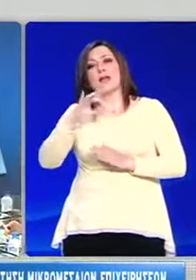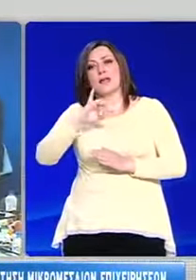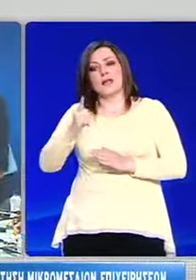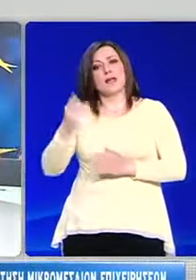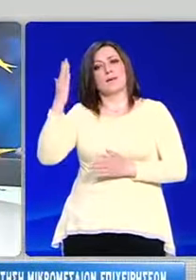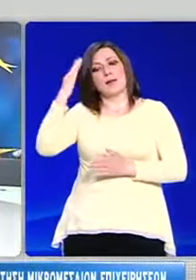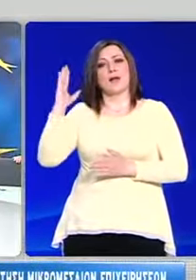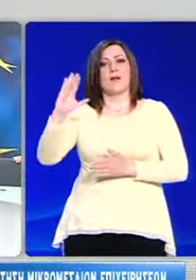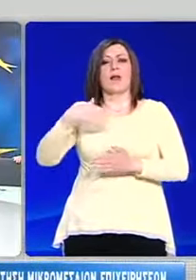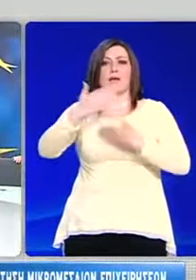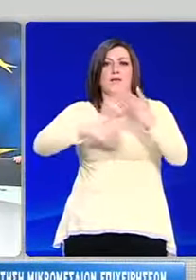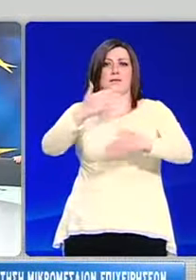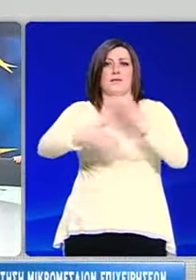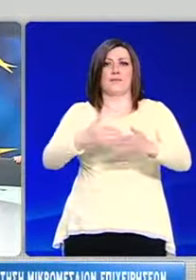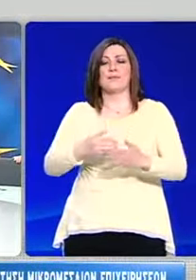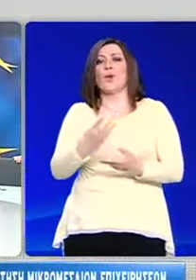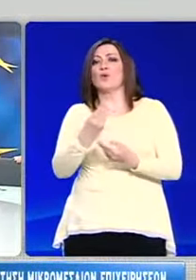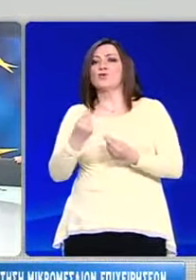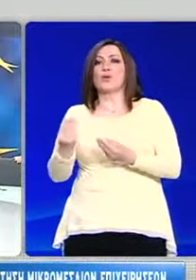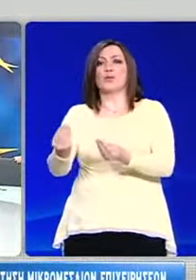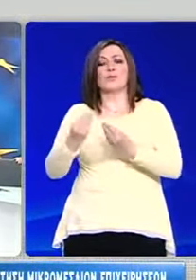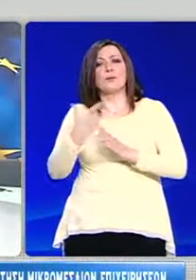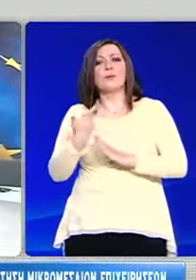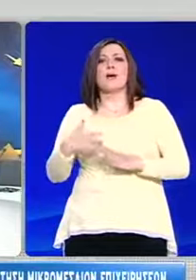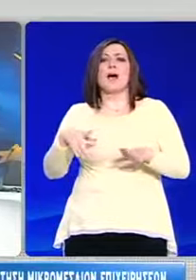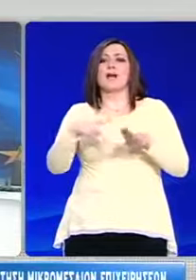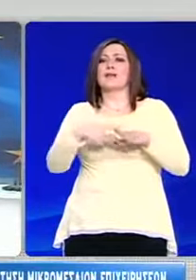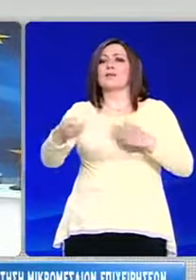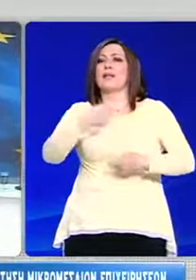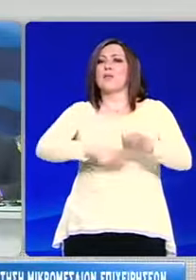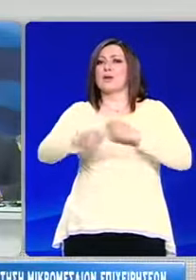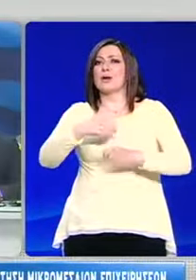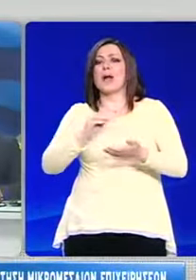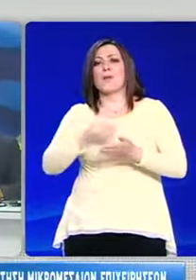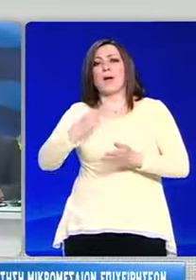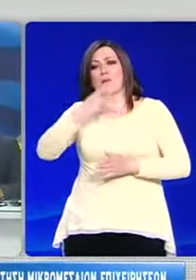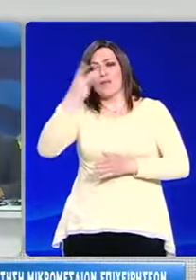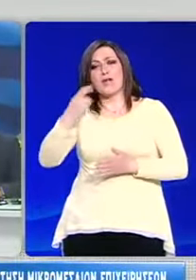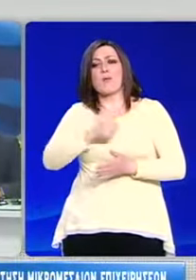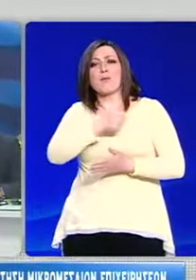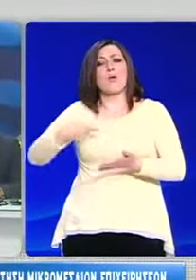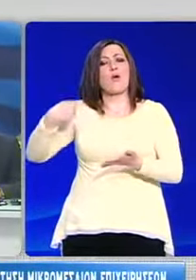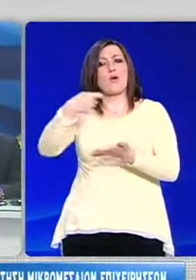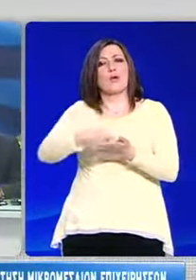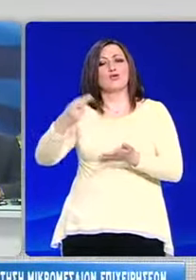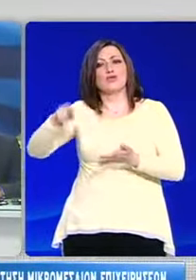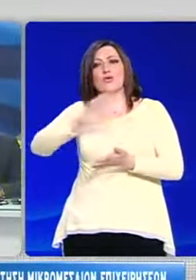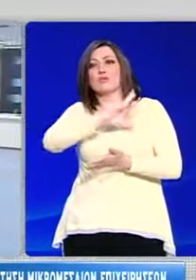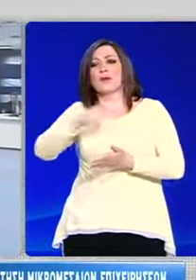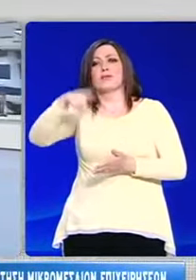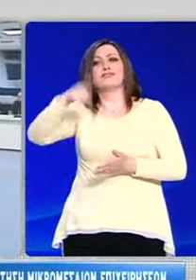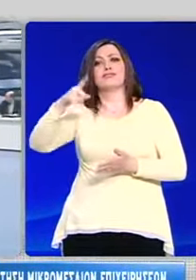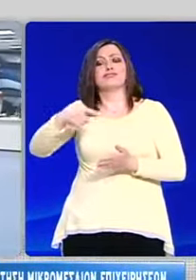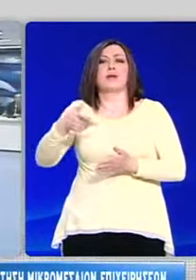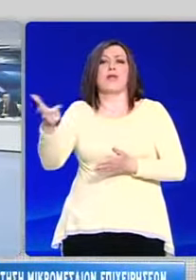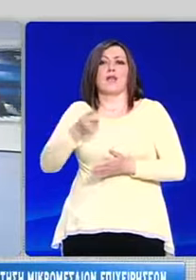Υπότιτλοι AUTHORWAVE Θα προβλέπετε δικαίωμα καταβολής μόνο των τόκων έως τη λήξη του δανείου, με